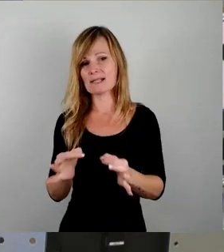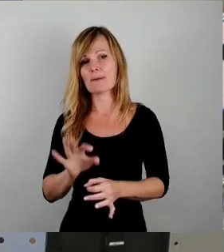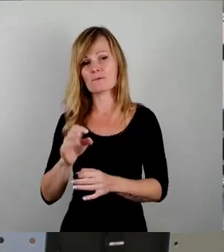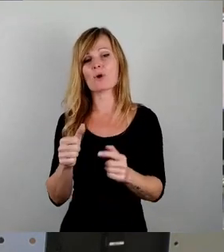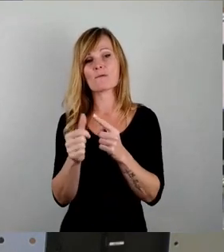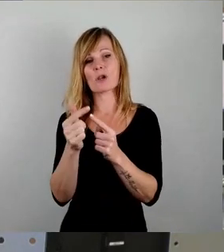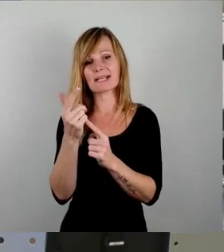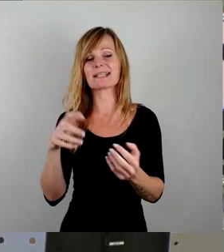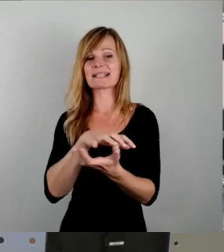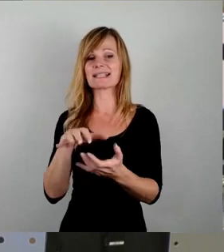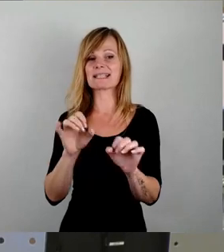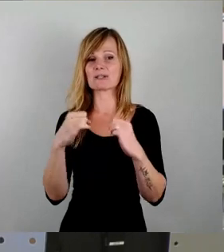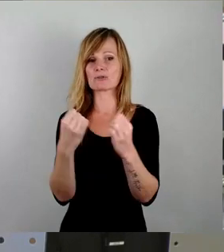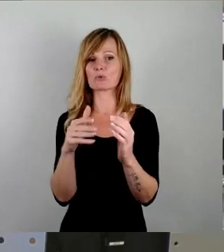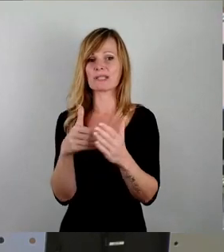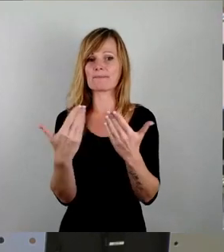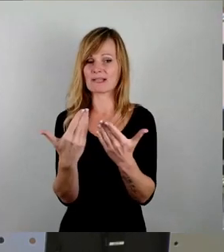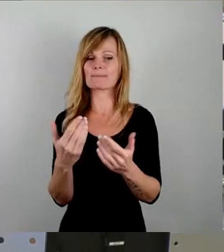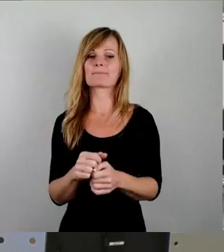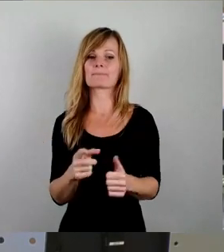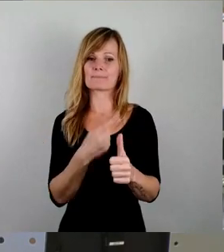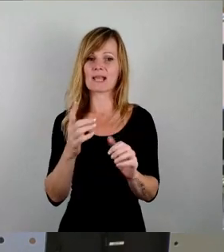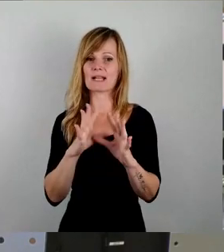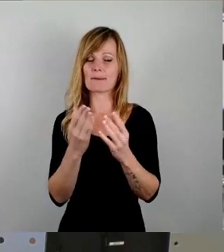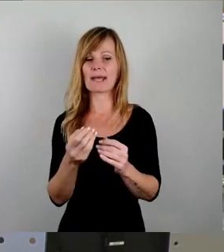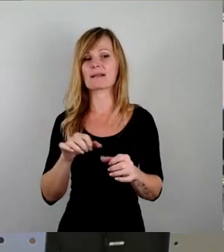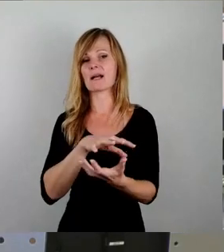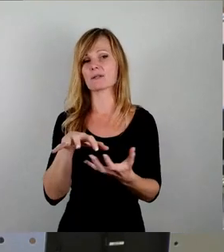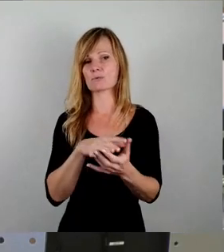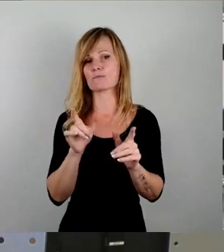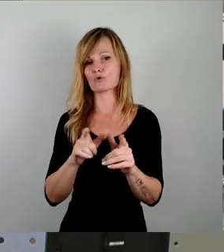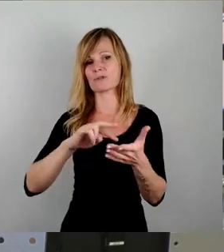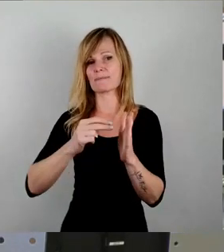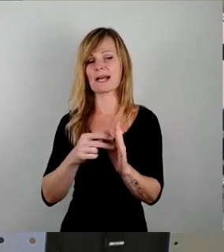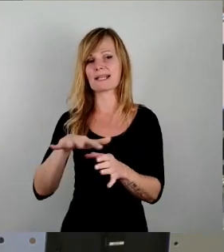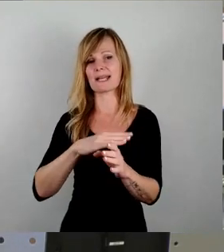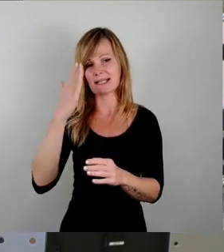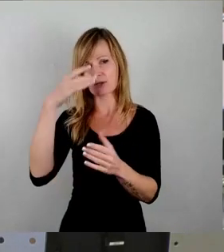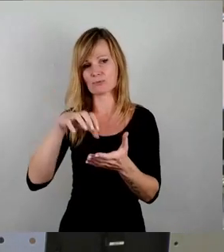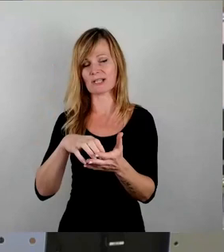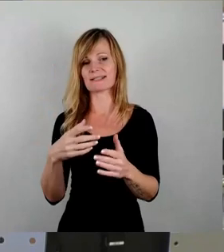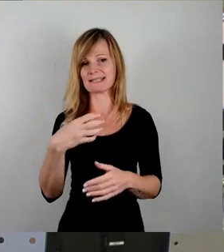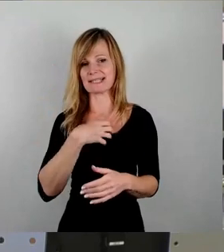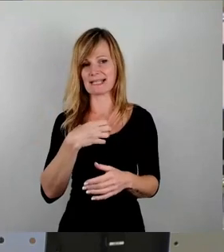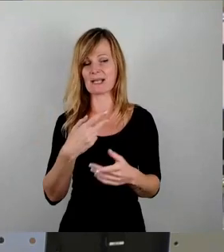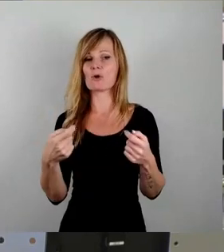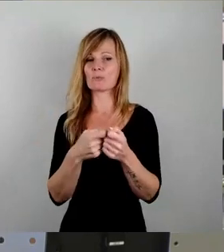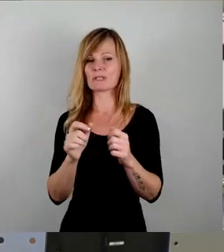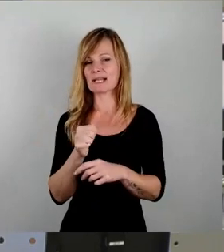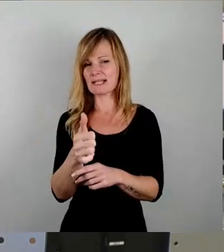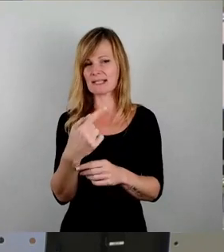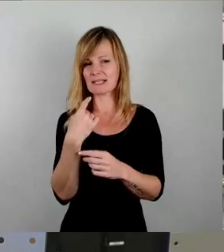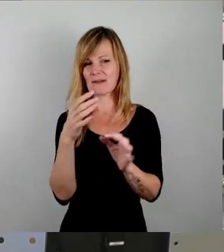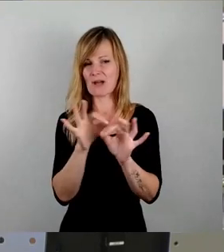aufgestellt. Allgemeiner Katastrophenschutzplan der Landeshauptstadt Dresden, bundeseinheitliche Gefahrenabschätzung für die Landeshauptstadt